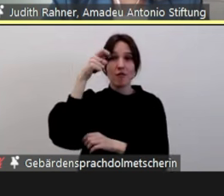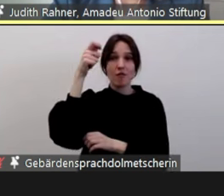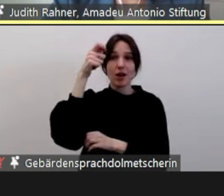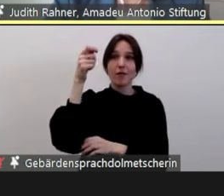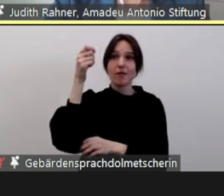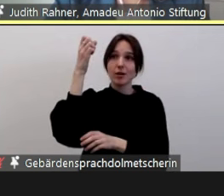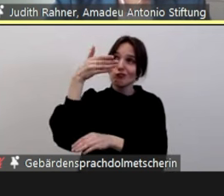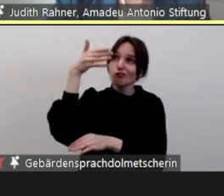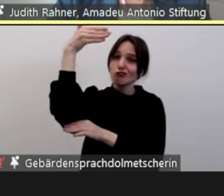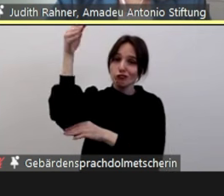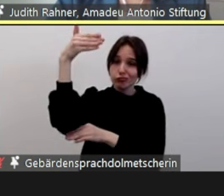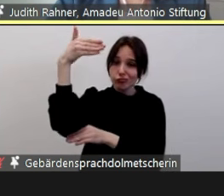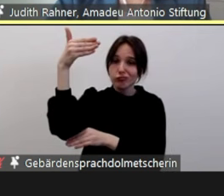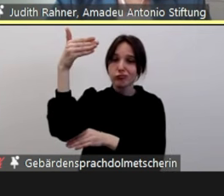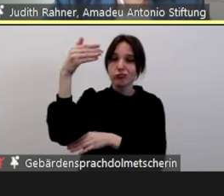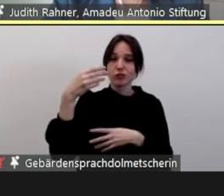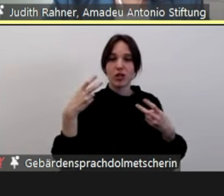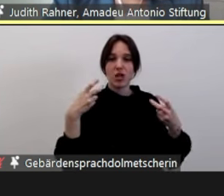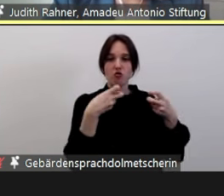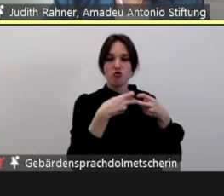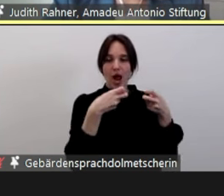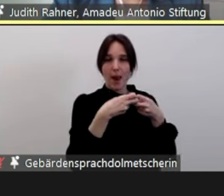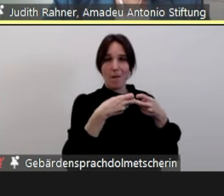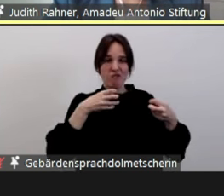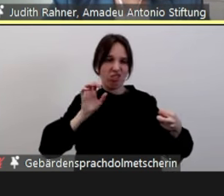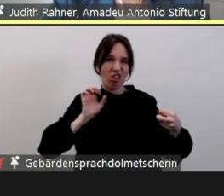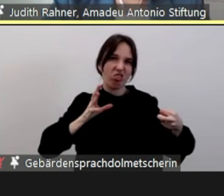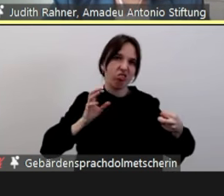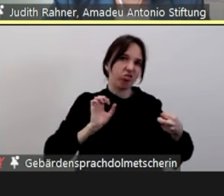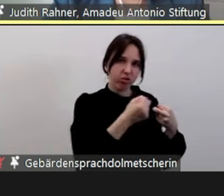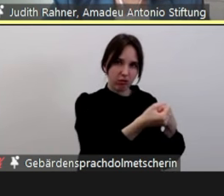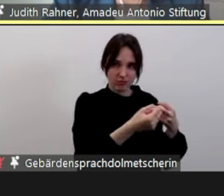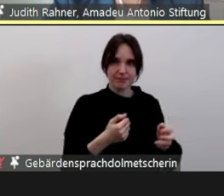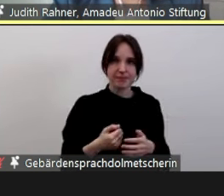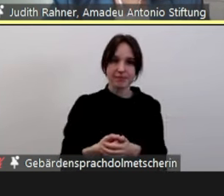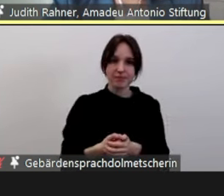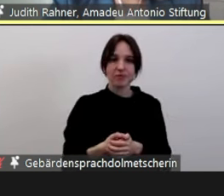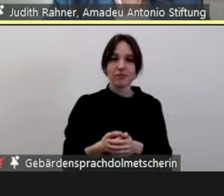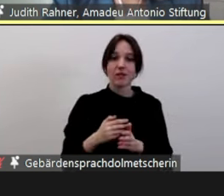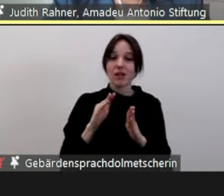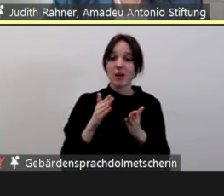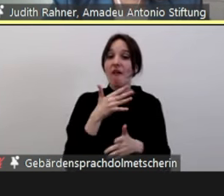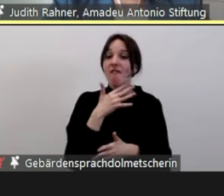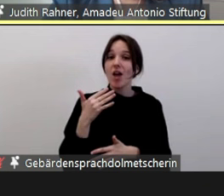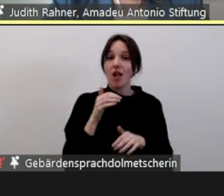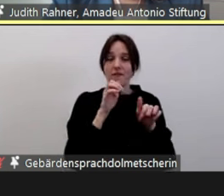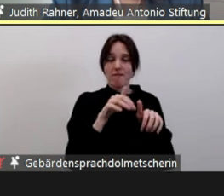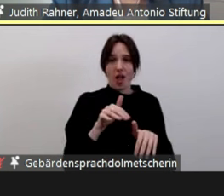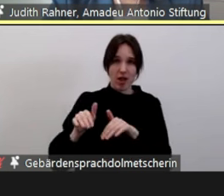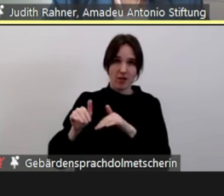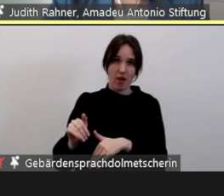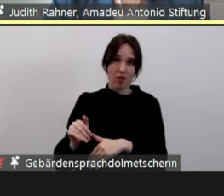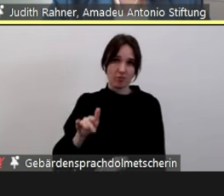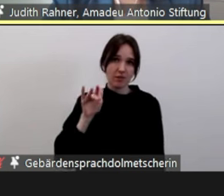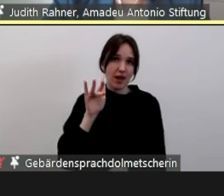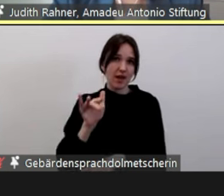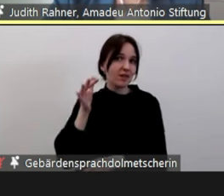beschädigt wurde und so weiter. Es gibt durchaus weitere Fälle in dieser Kategorie antifeministische